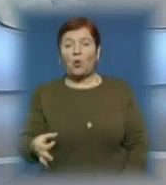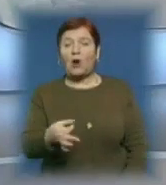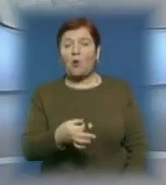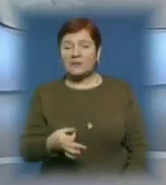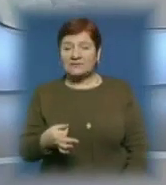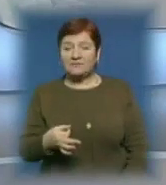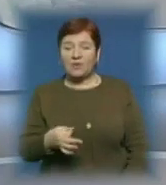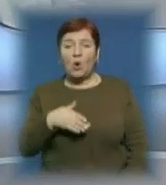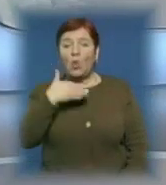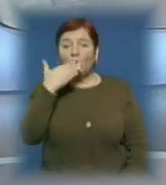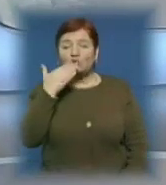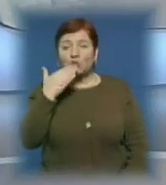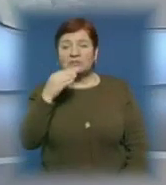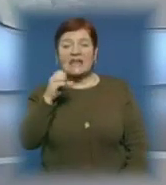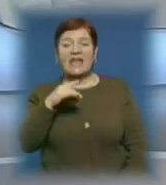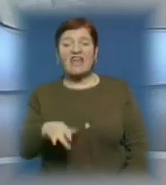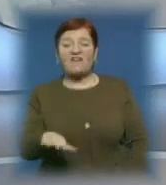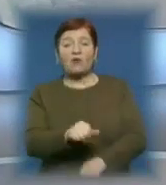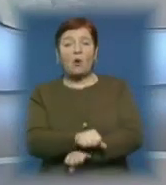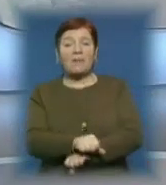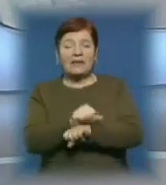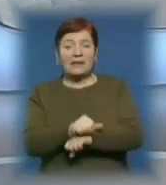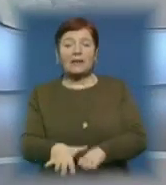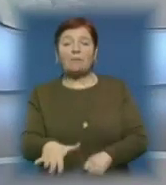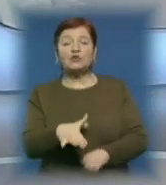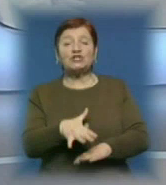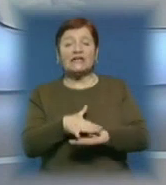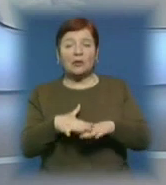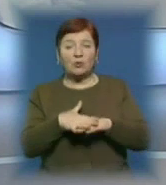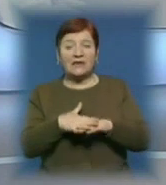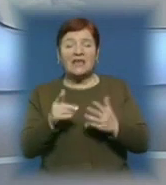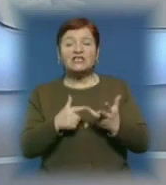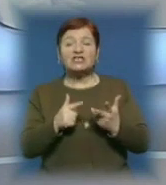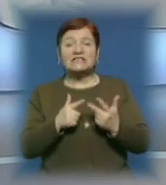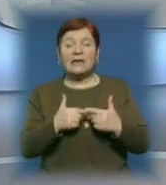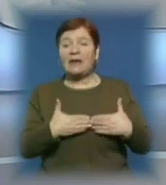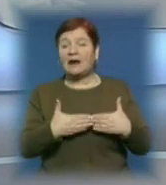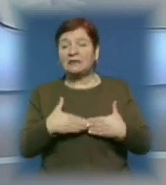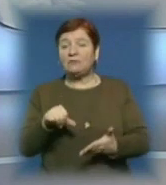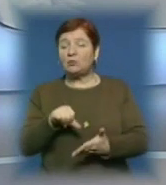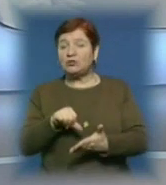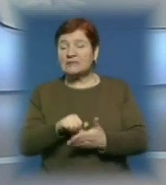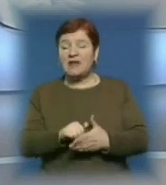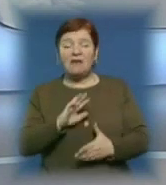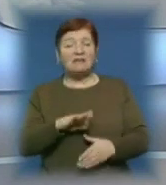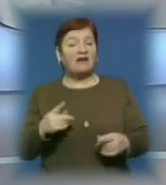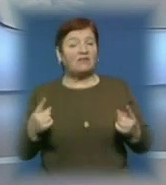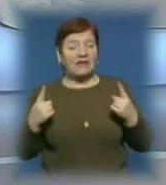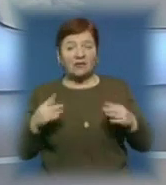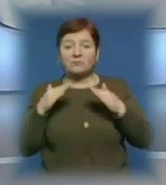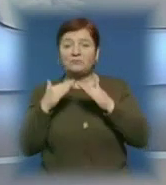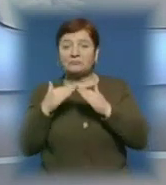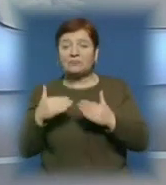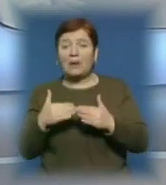Ужгородський Євромайдан продовжує перебувати на площі Народній, однак чисельність його активних учасників невелика. У наметовому